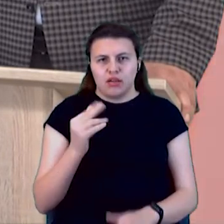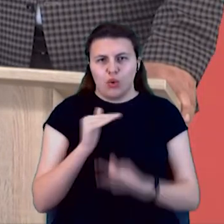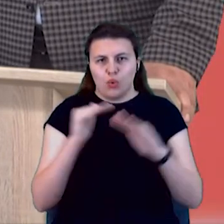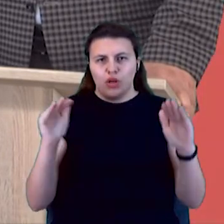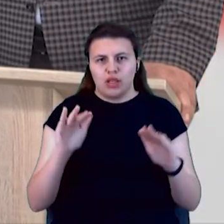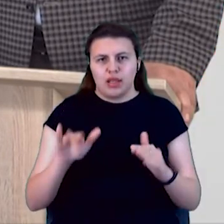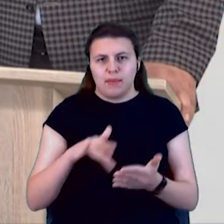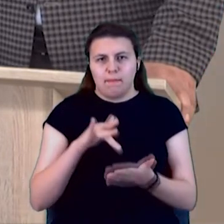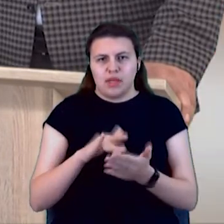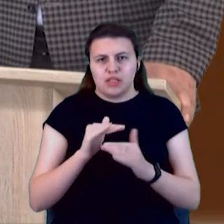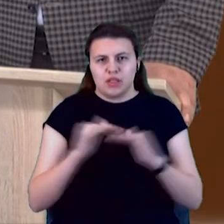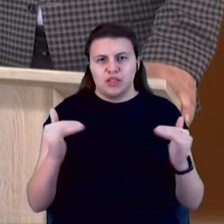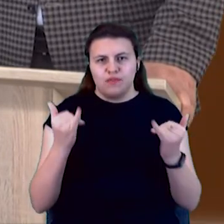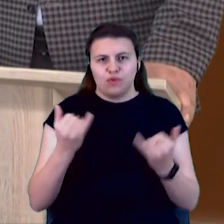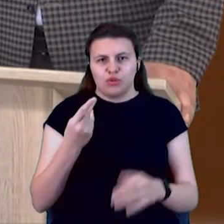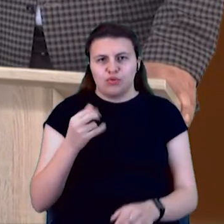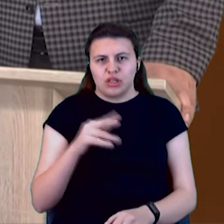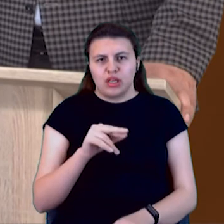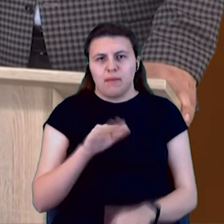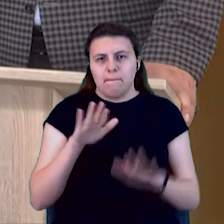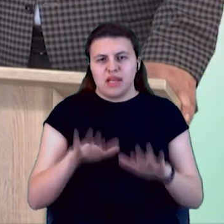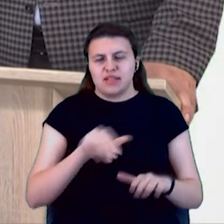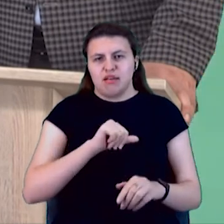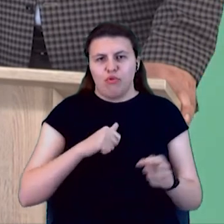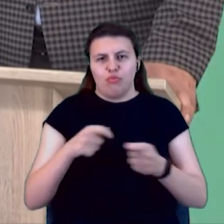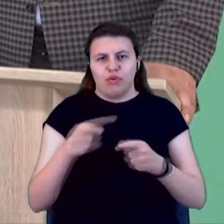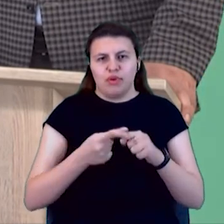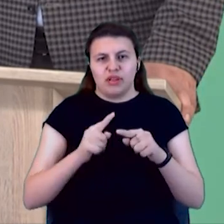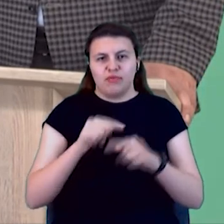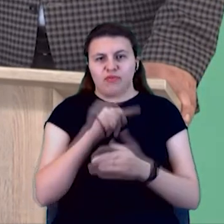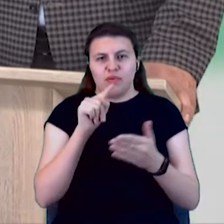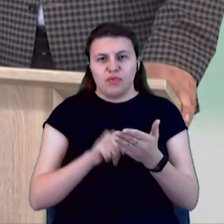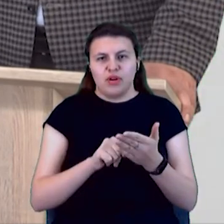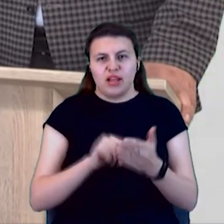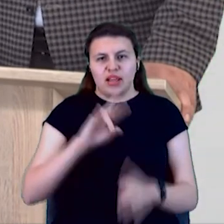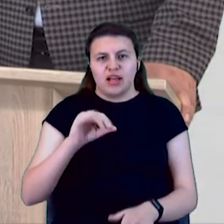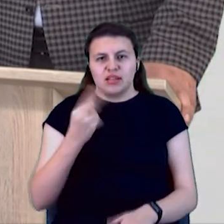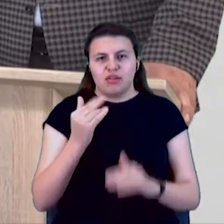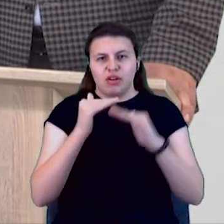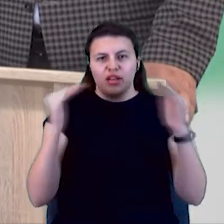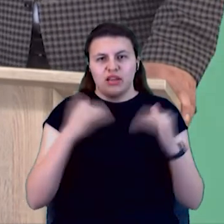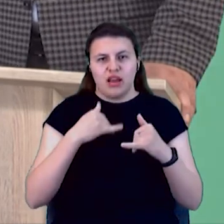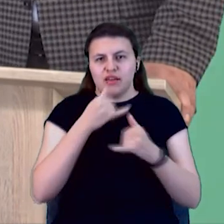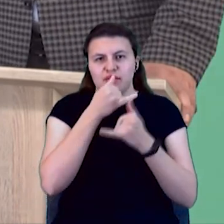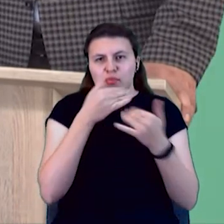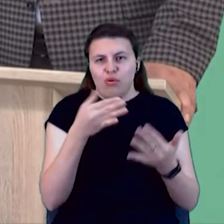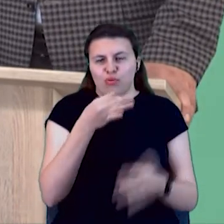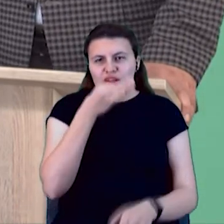в студії ми говоримо про містне самовуправлення і тому питання, які касаються національного рівня, я, к сожалению, не компетентно відповідь